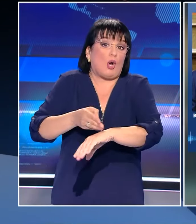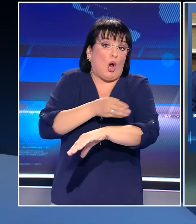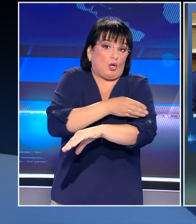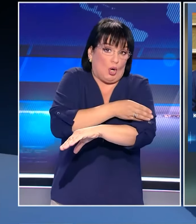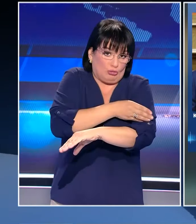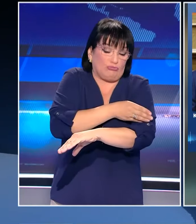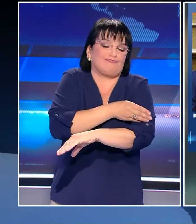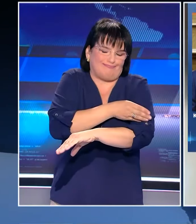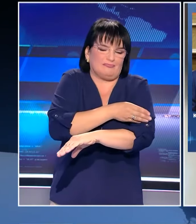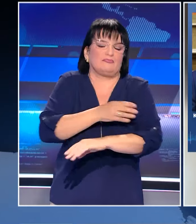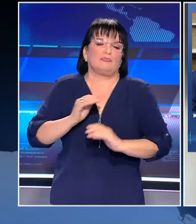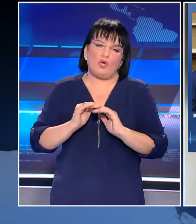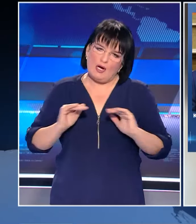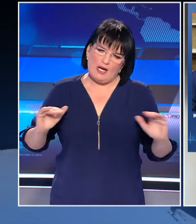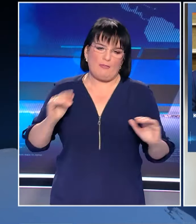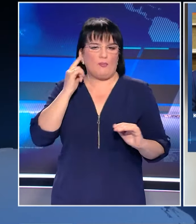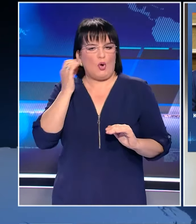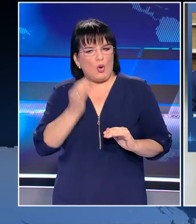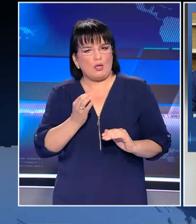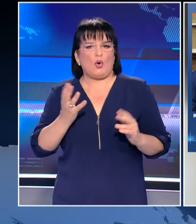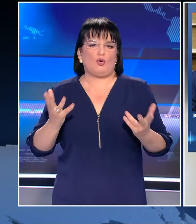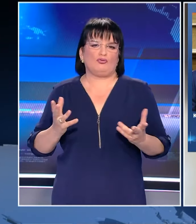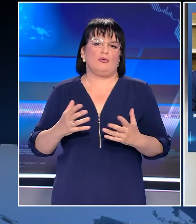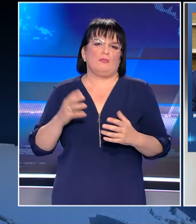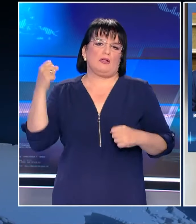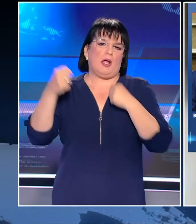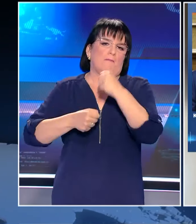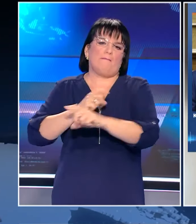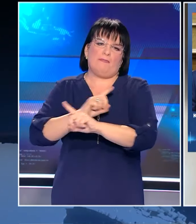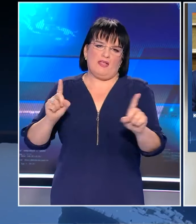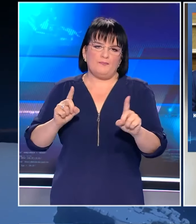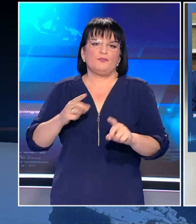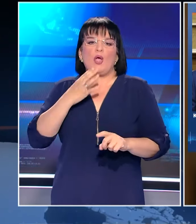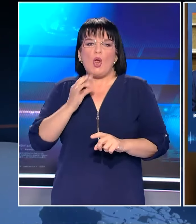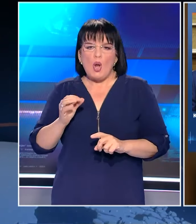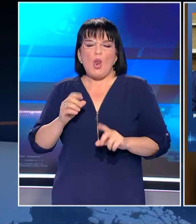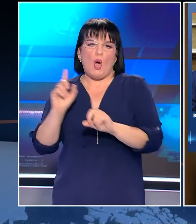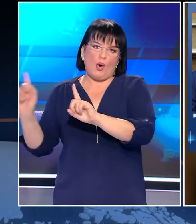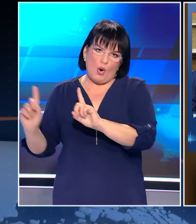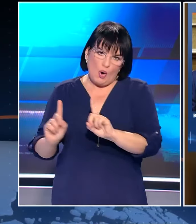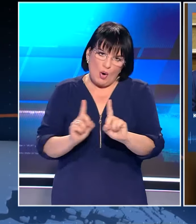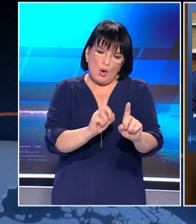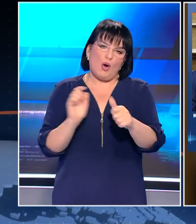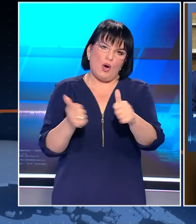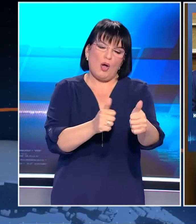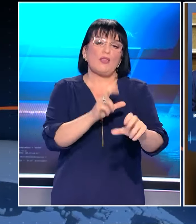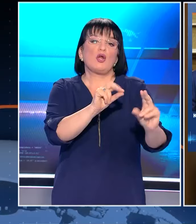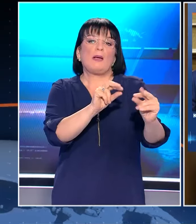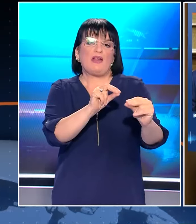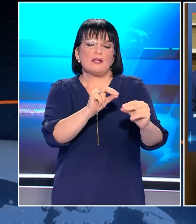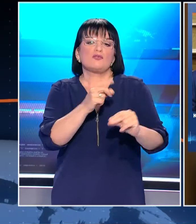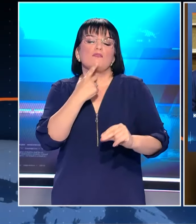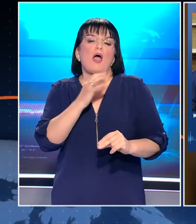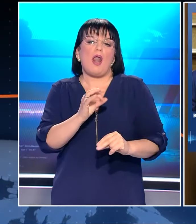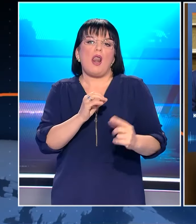σίγουρα πιο ηρέμος, ψυχαίμος. Ο πρώτος λόγος που γύρισα και πήγα από πίσω του ήταν γιατί ήθελα να μιλήσουμε. Όμως κάτι τέτοιο